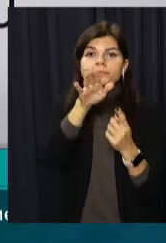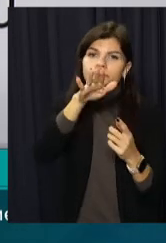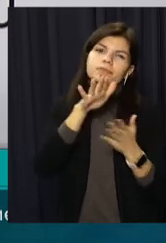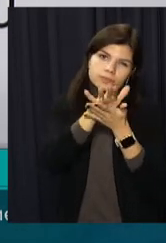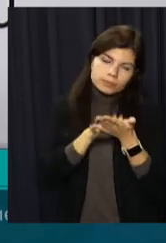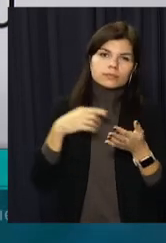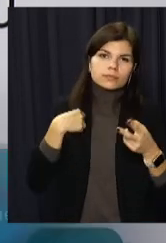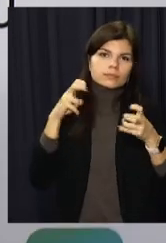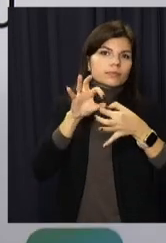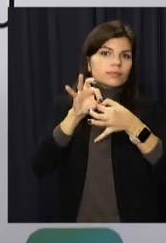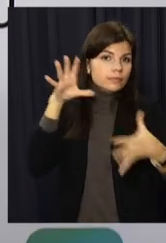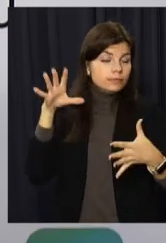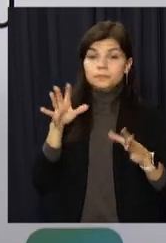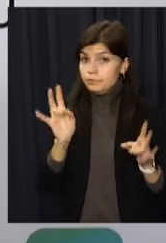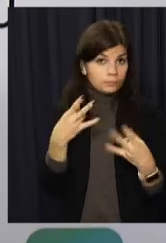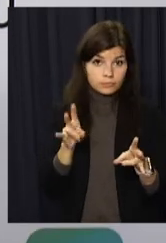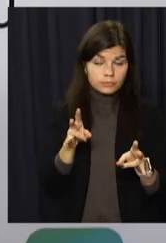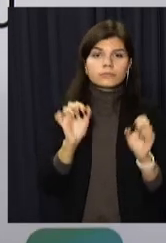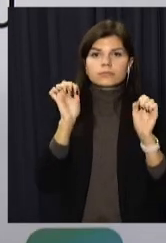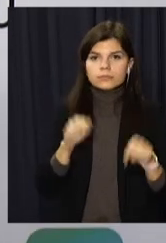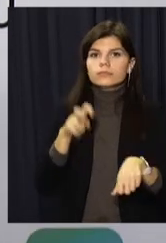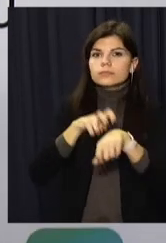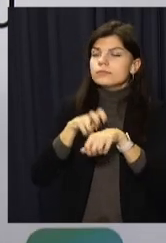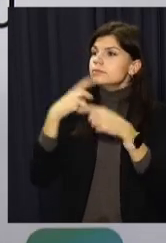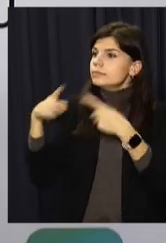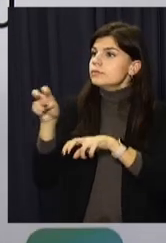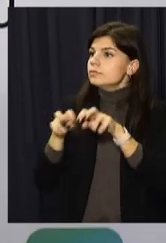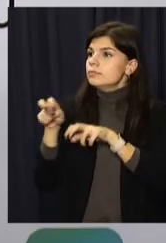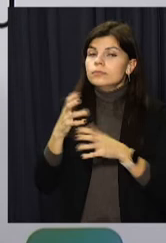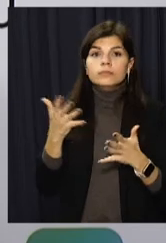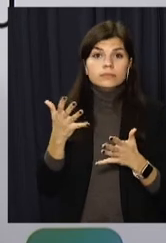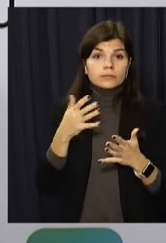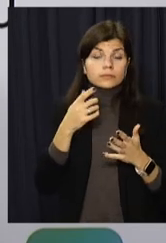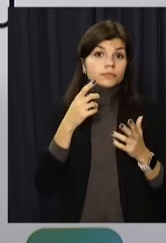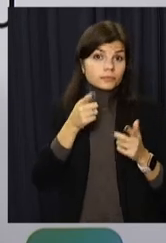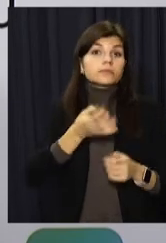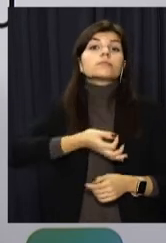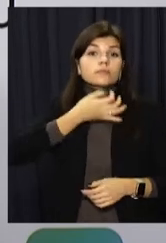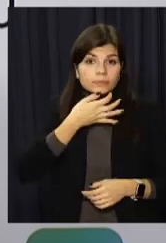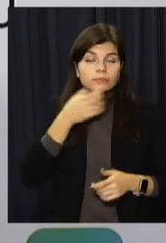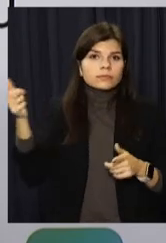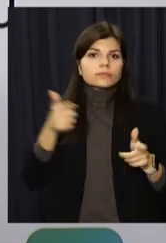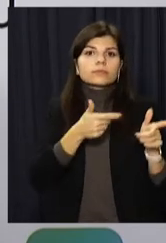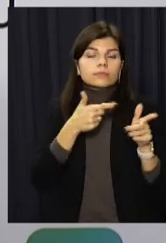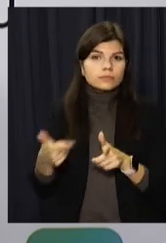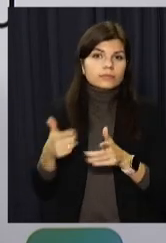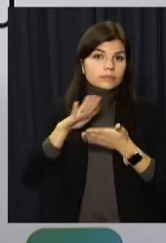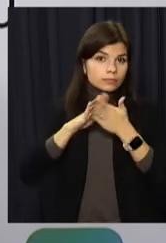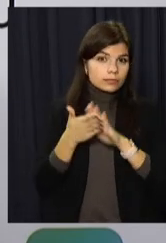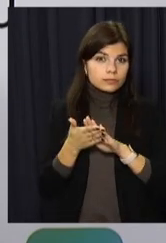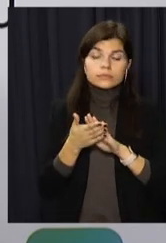декларацію. Можна знайти лікаря, який готовий укласти